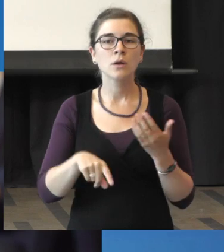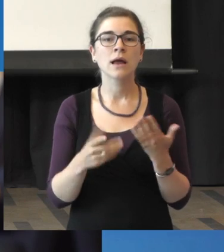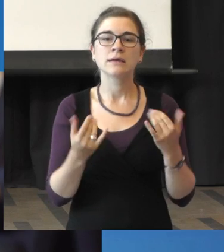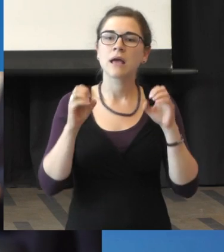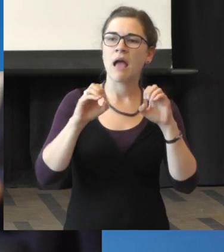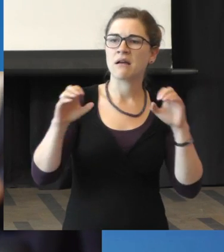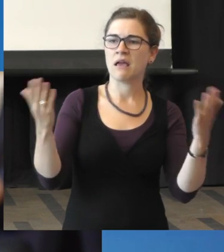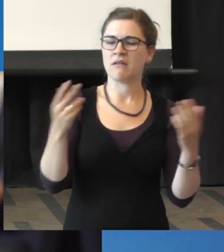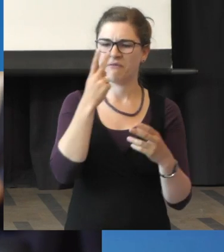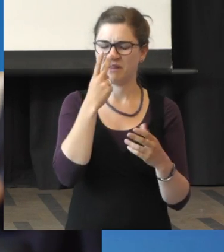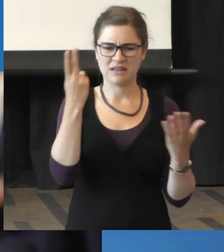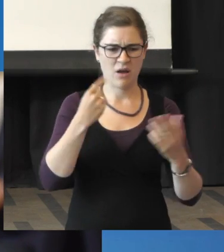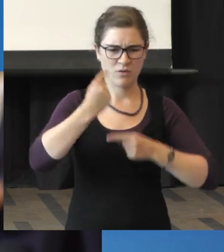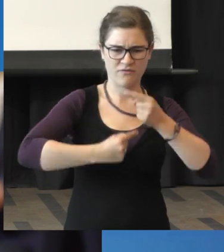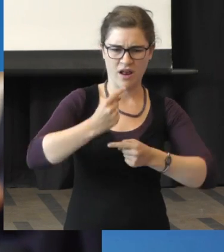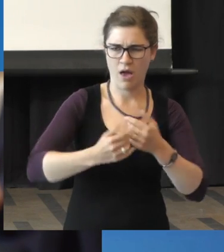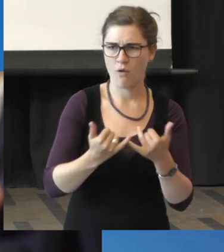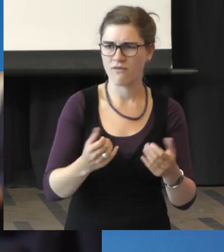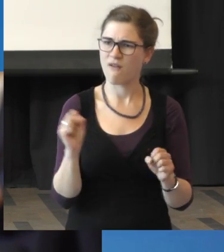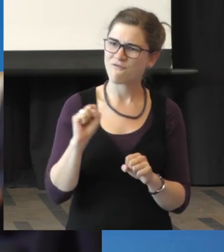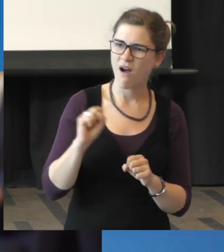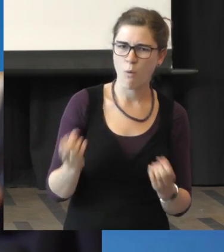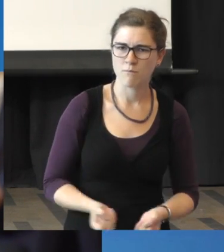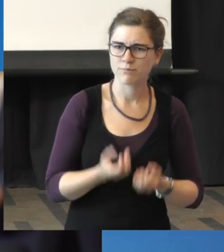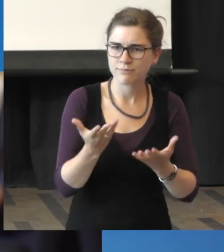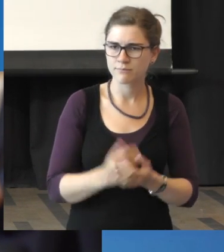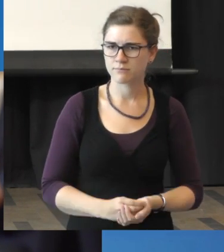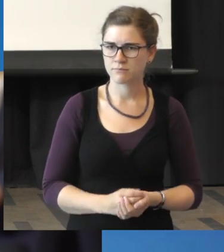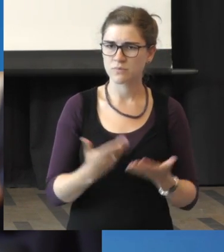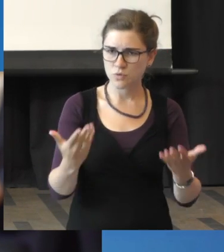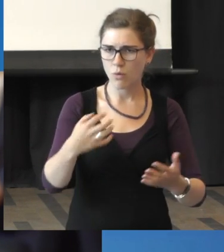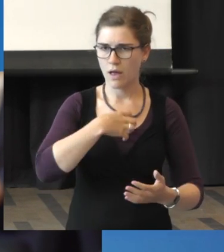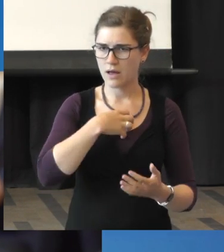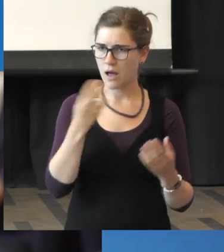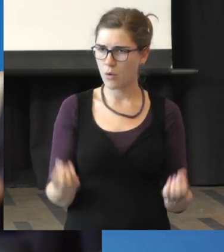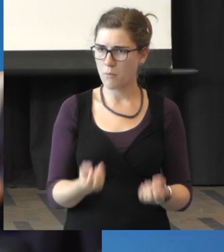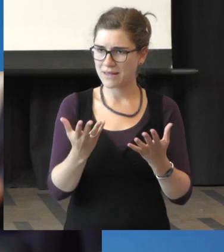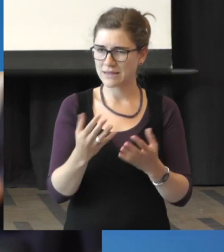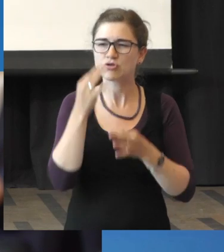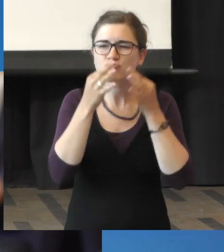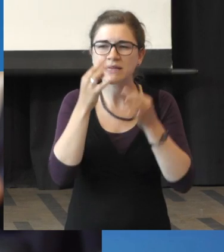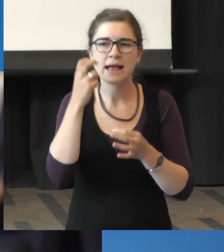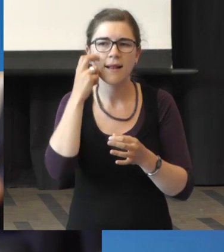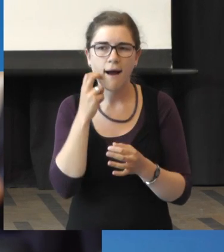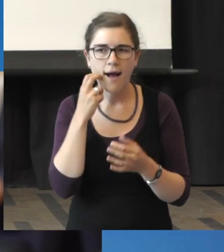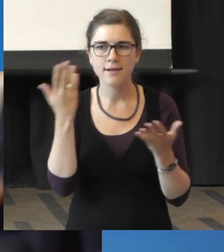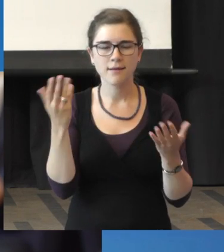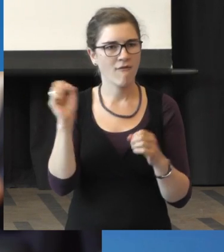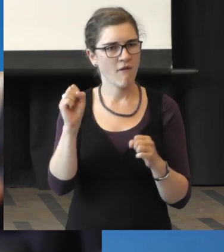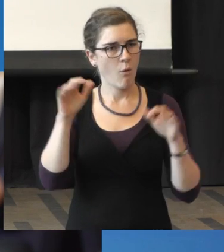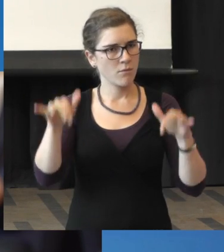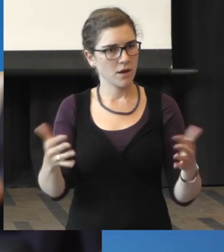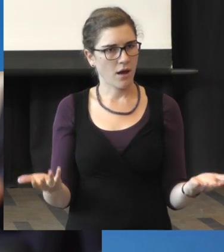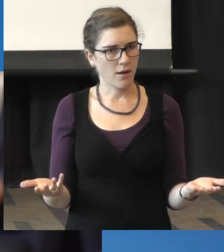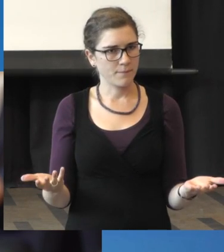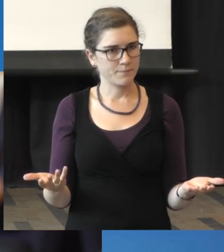erklären, wie kommt es eigentlich dazu, warum kommt so eine Erkrankung im Alter besonders vor, gibt es